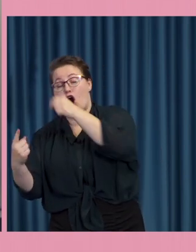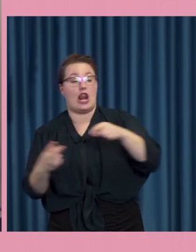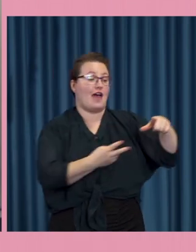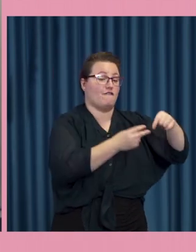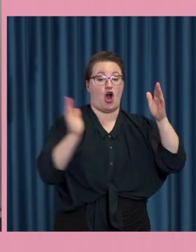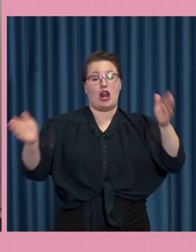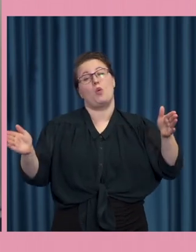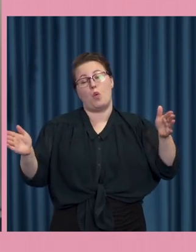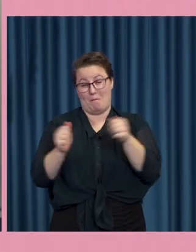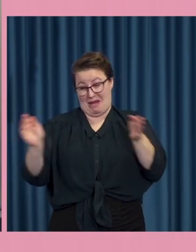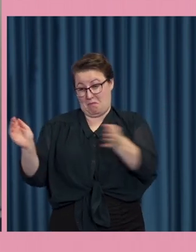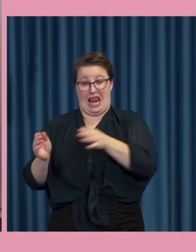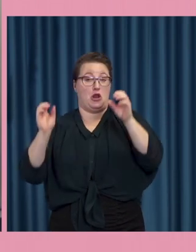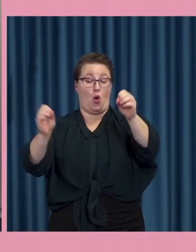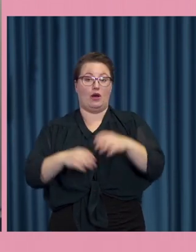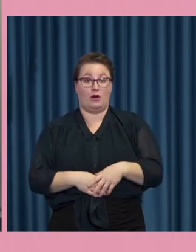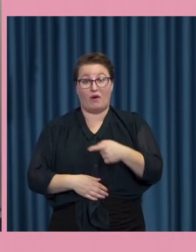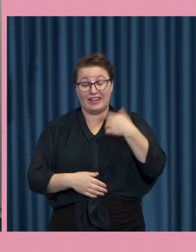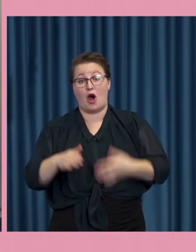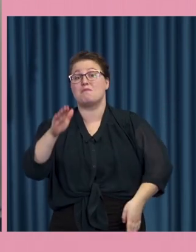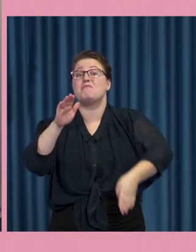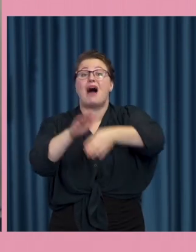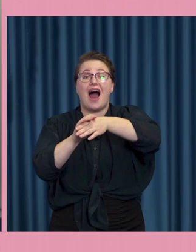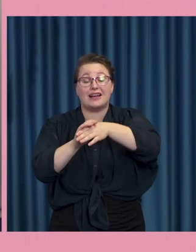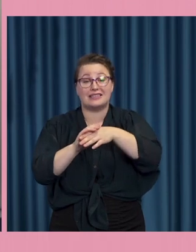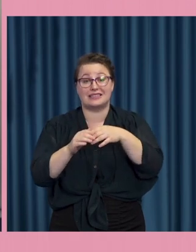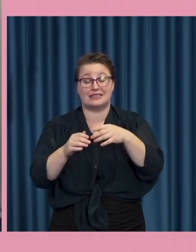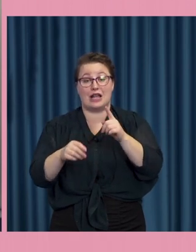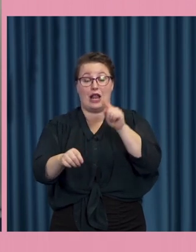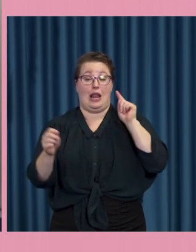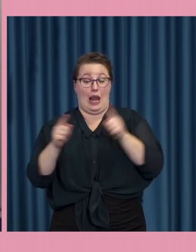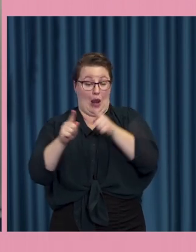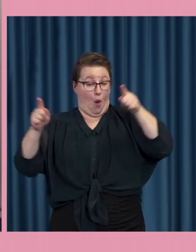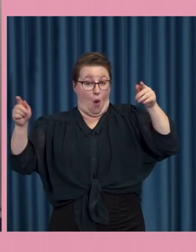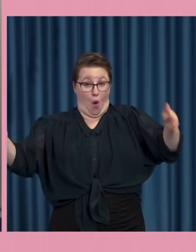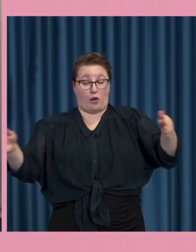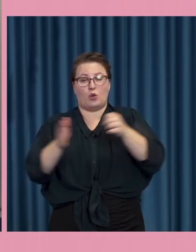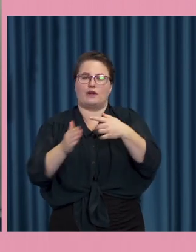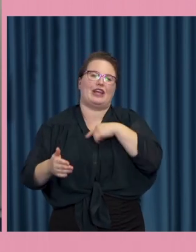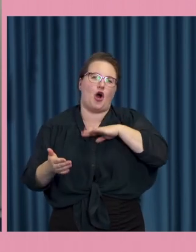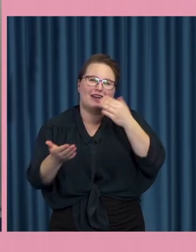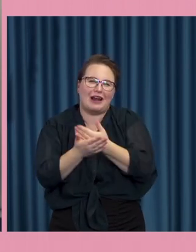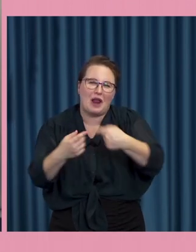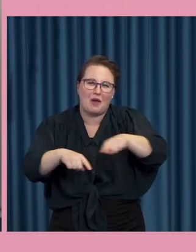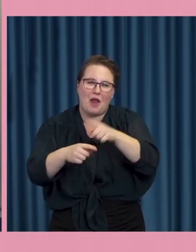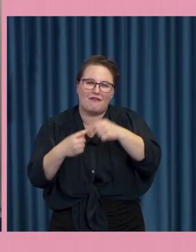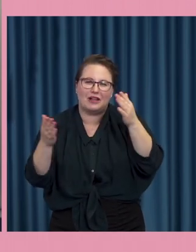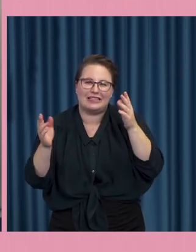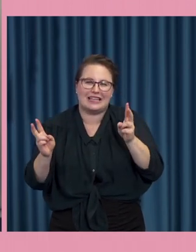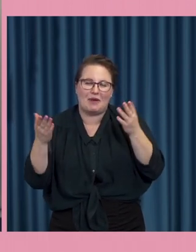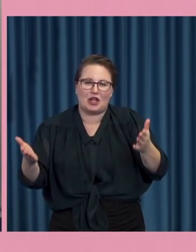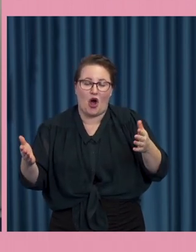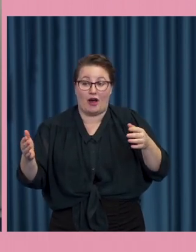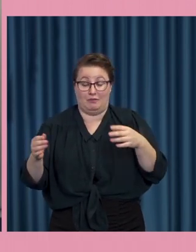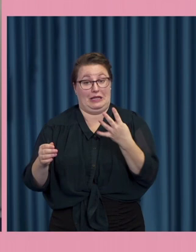demokratier eftersom vi har nationella och lokala val samma dag och det där är någonting allvarligt och där borde man i mycket